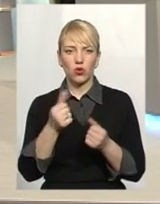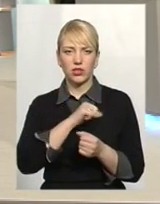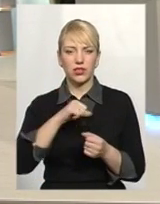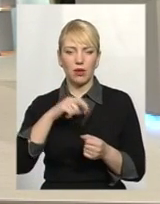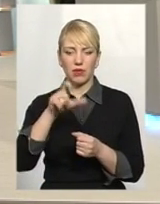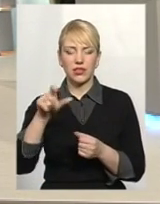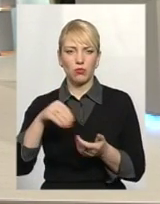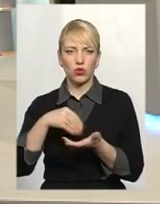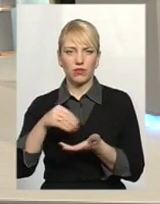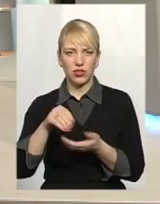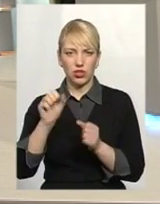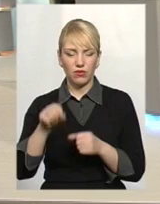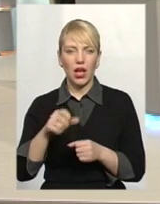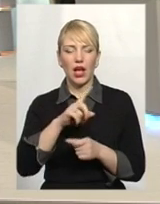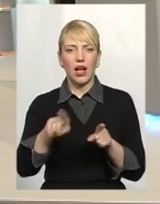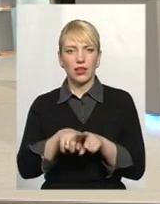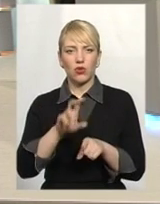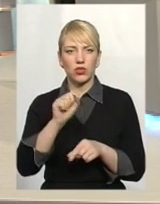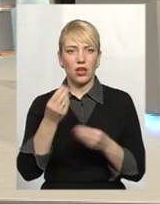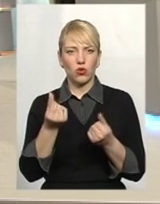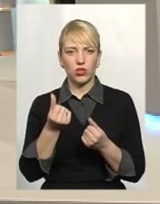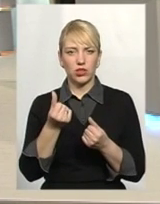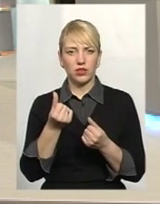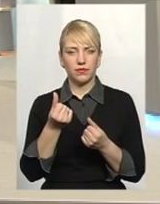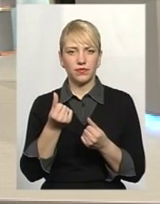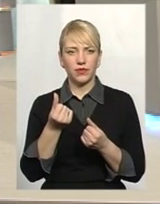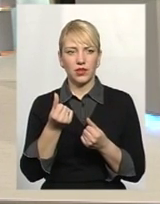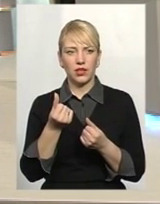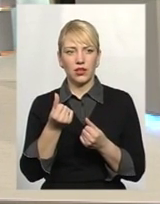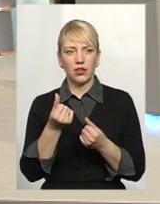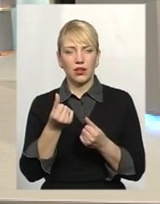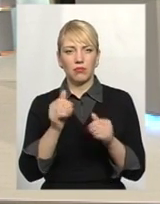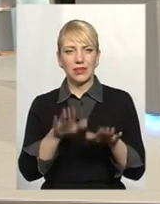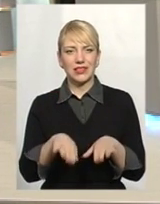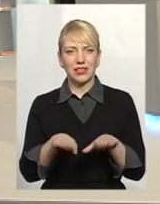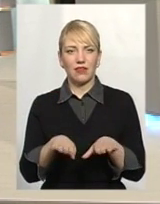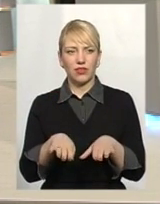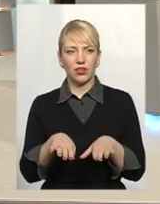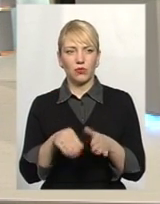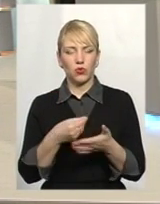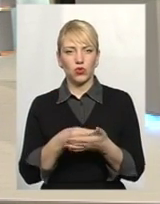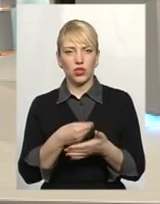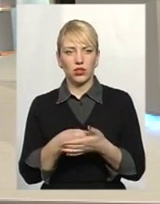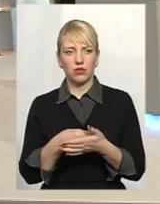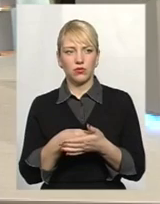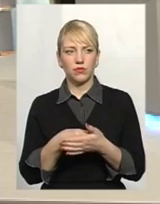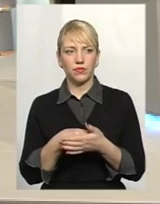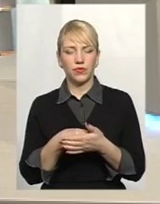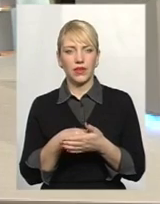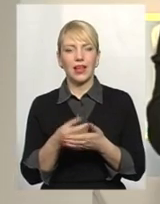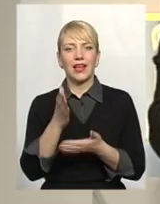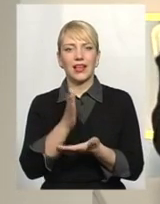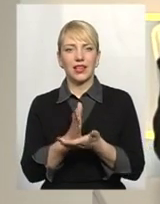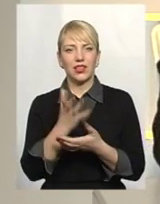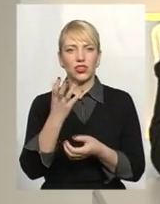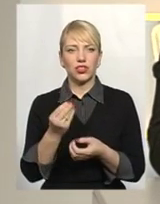споживачів можуть здійснюватися, а також за кошти місцевих бюджетів. Тобто, є